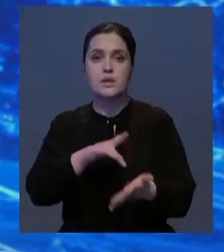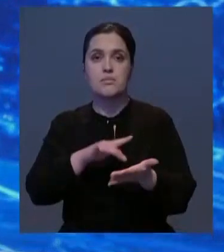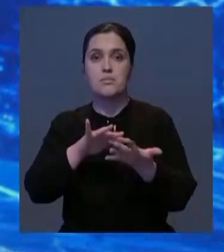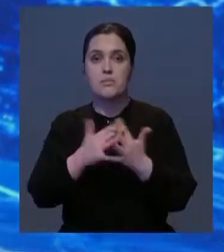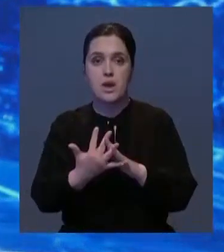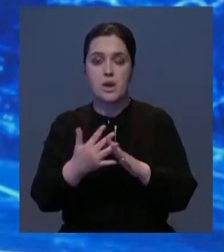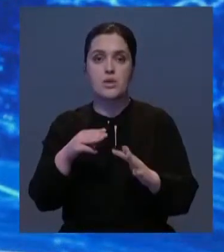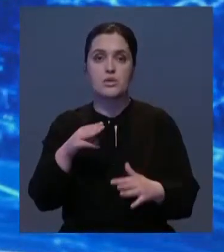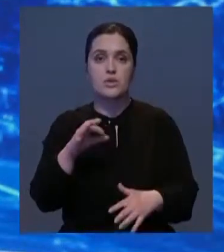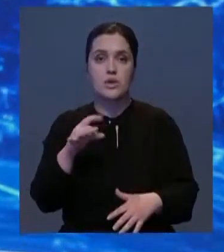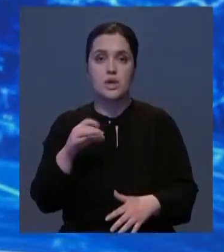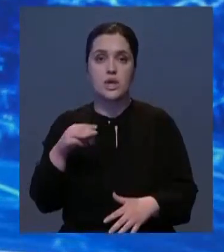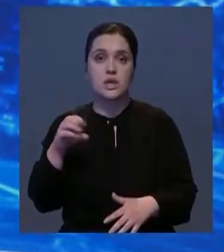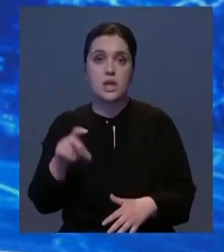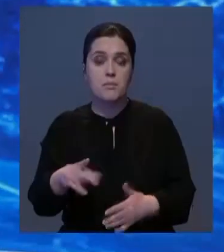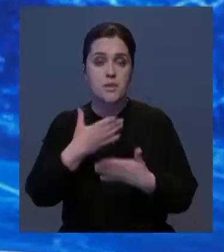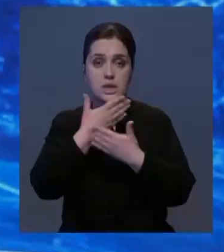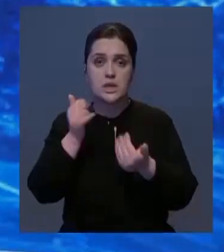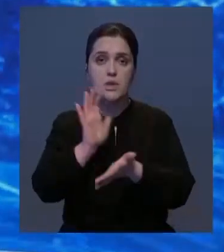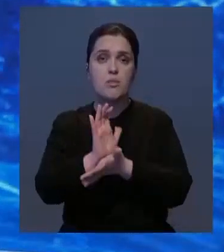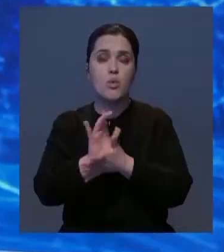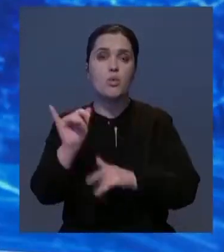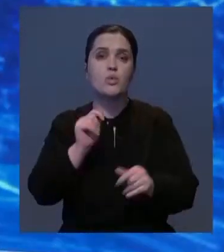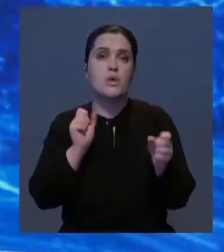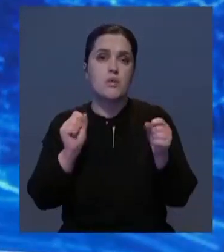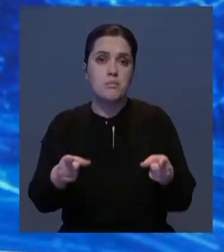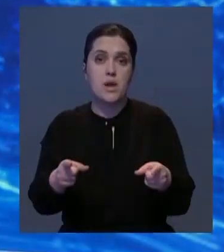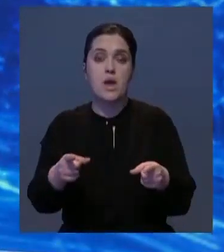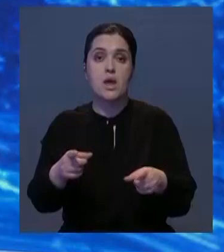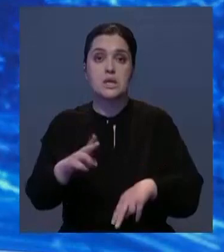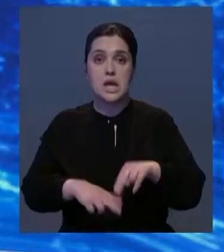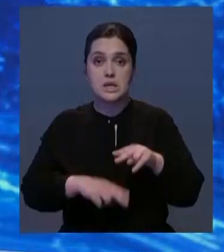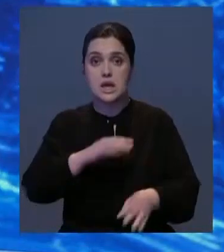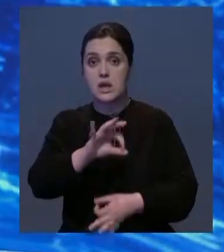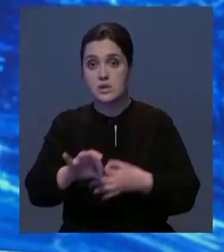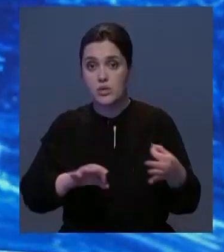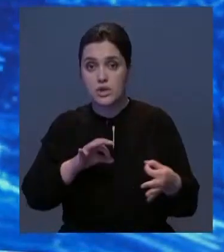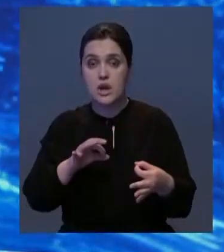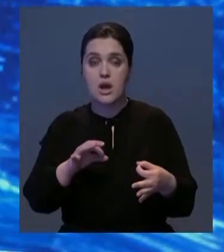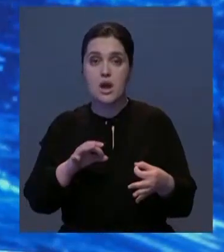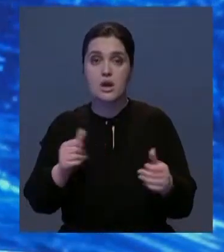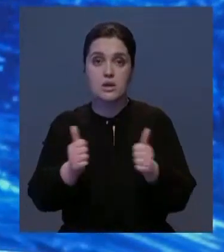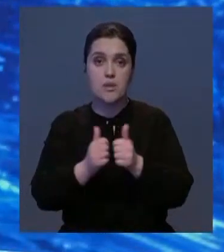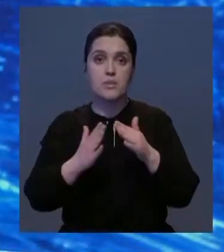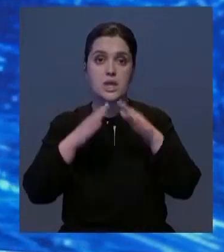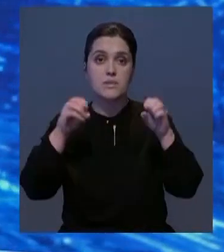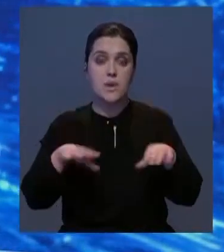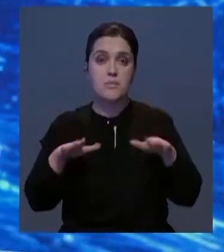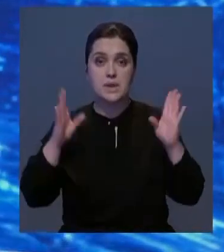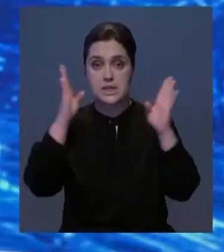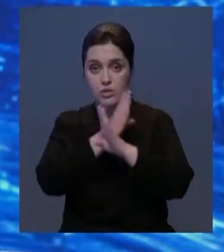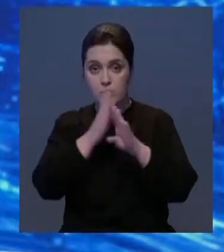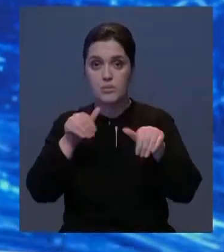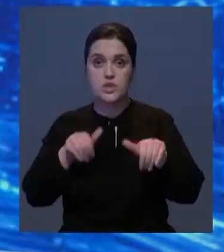прилегающем к городу поселке Турятам нет мусорного полигона. Поэтому строительные отходы скапливаются прямо вокруг космодрома.